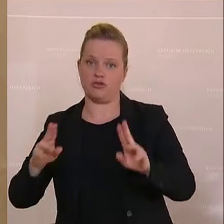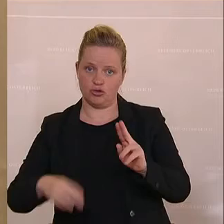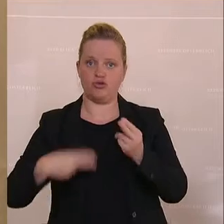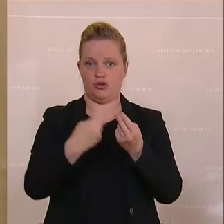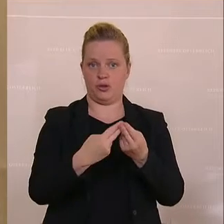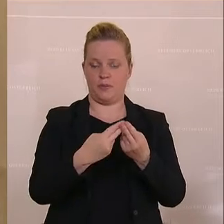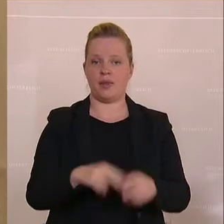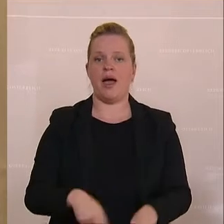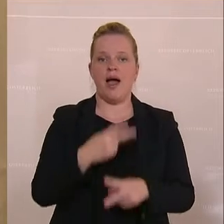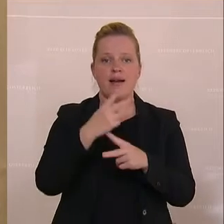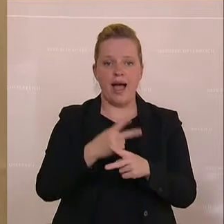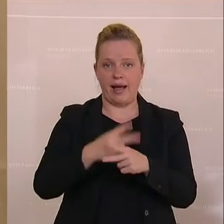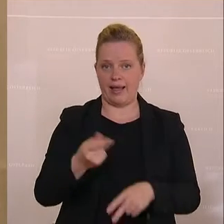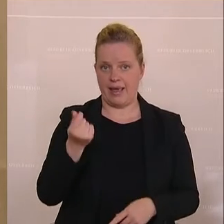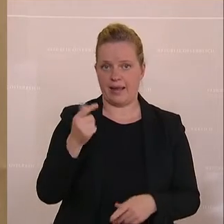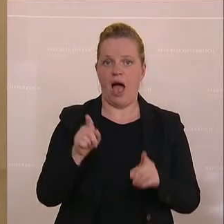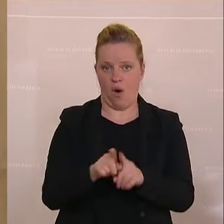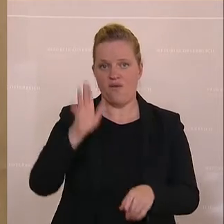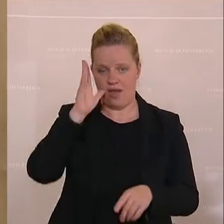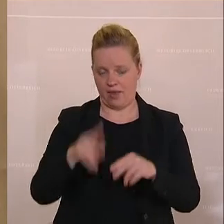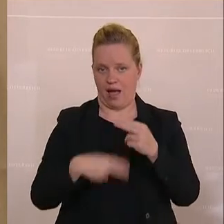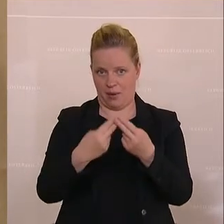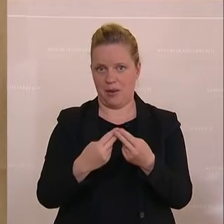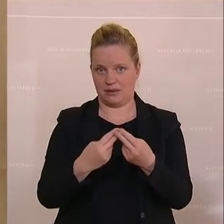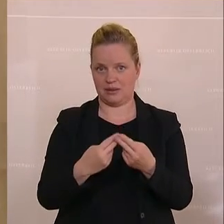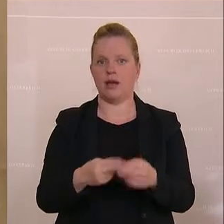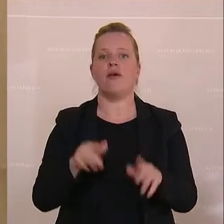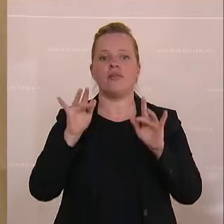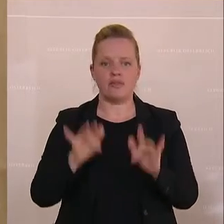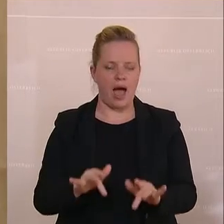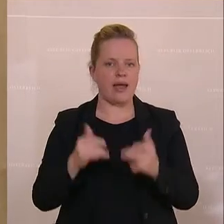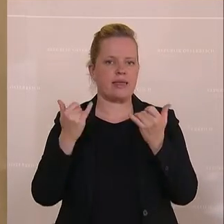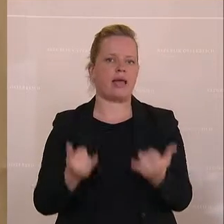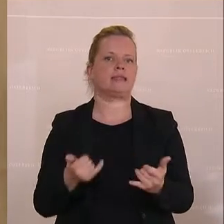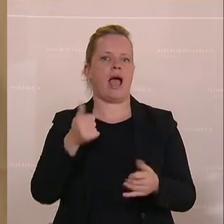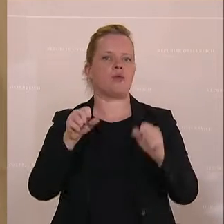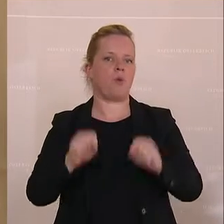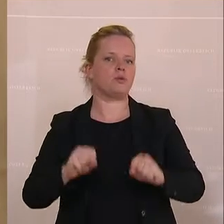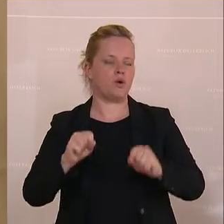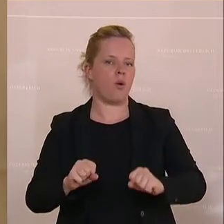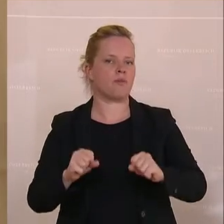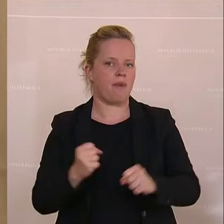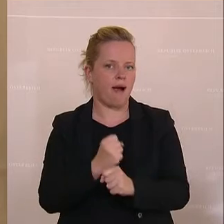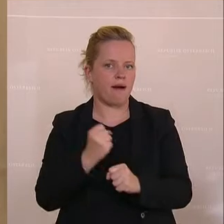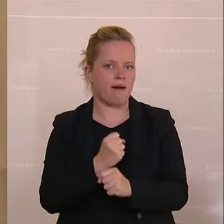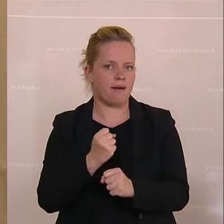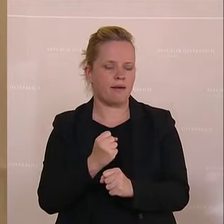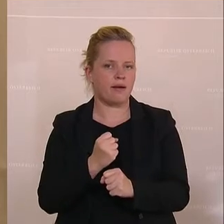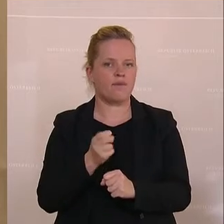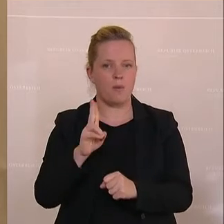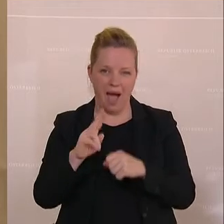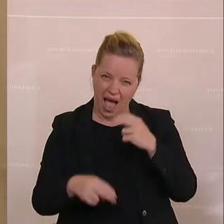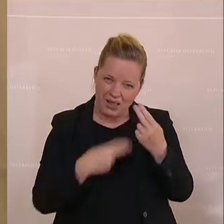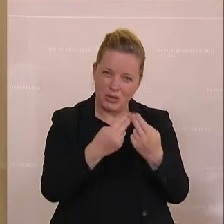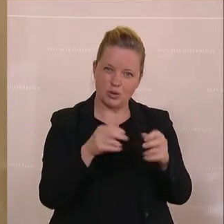Krankengeld, das auch valorisiert werden soll, wird hierfür eine Option geschaffen. Denn über diese Anpassungsmöglichkeiten müssen